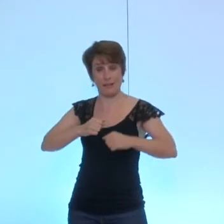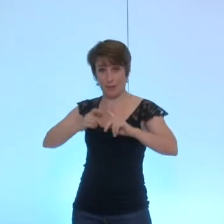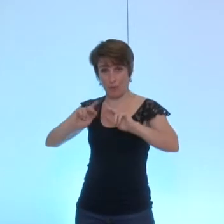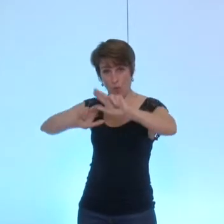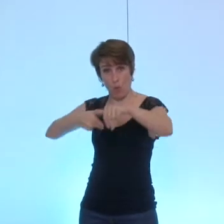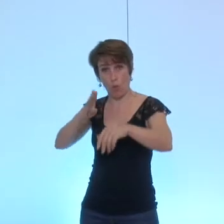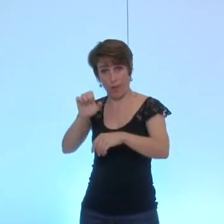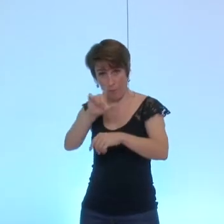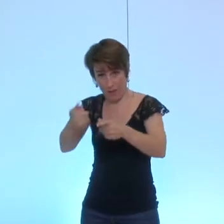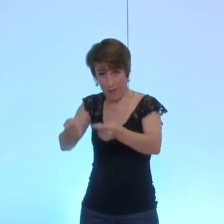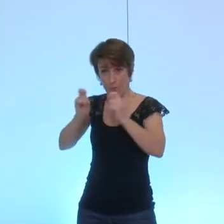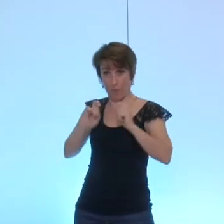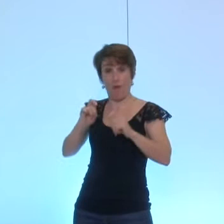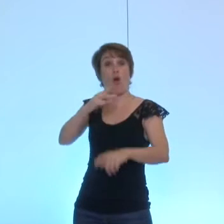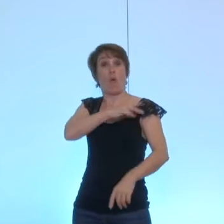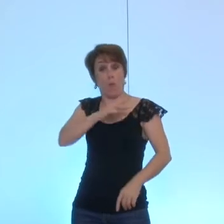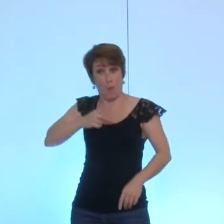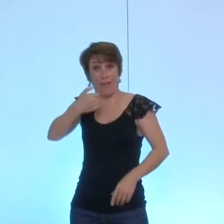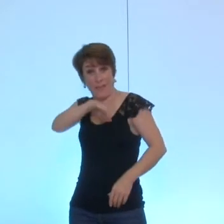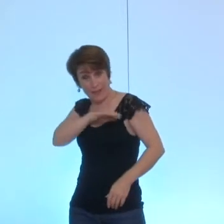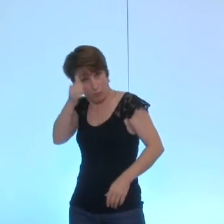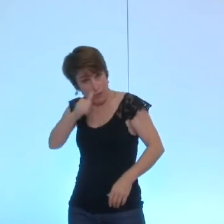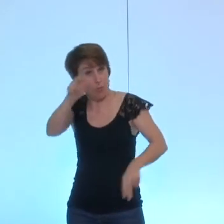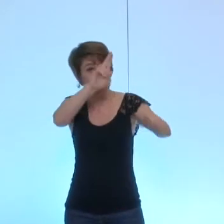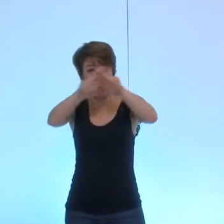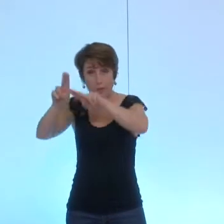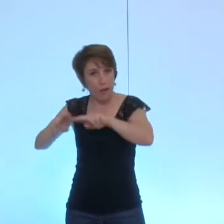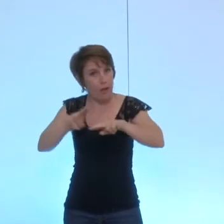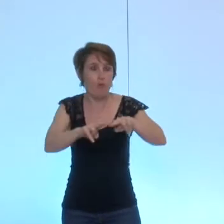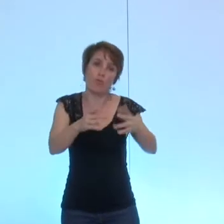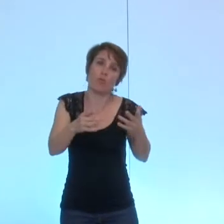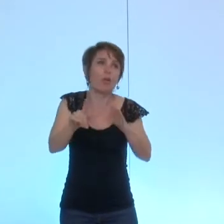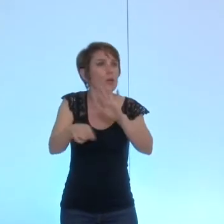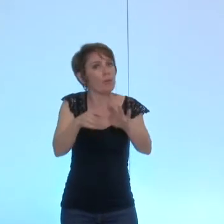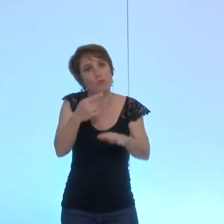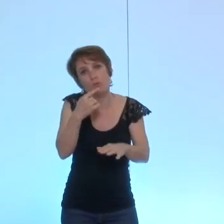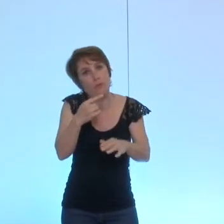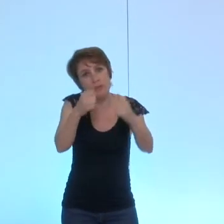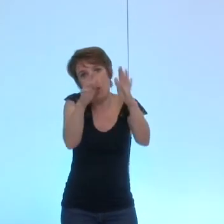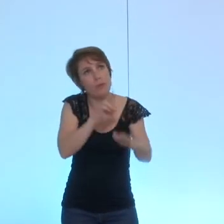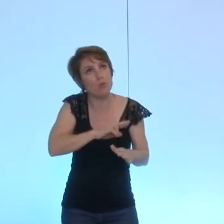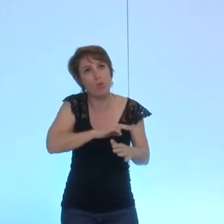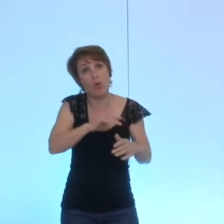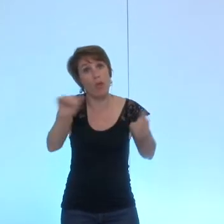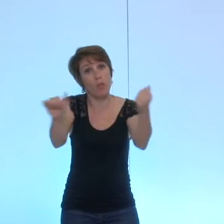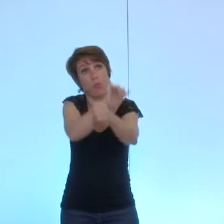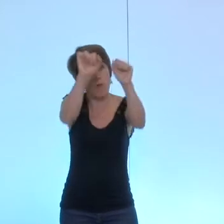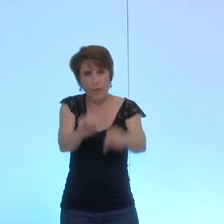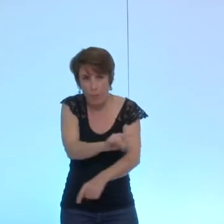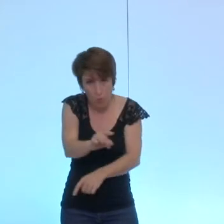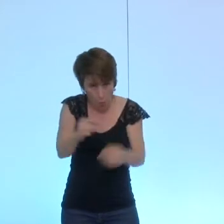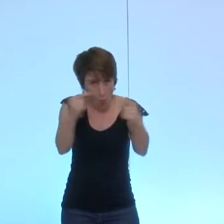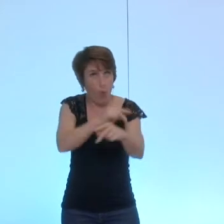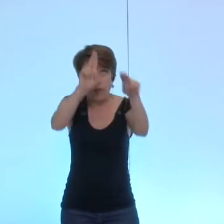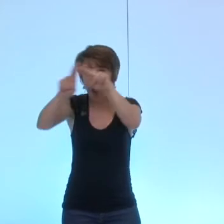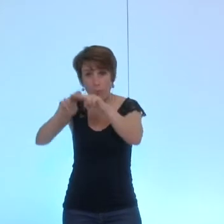réalisés ça signifie bien qu'il y a poursuite de l'activité de cette maison d'accueil ce qui est la préoccupation qui est exprimée à travers l'amendement il n pas nécessaire